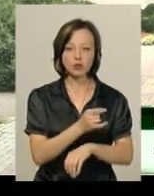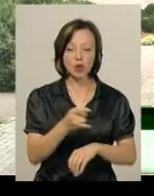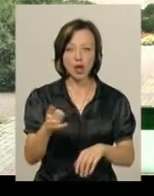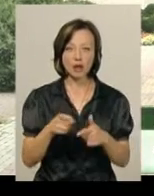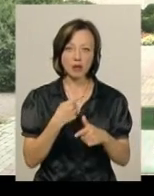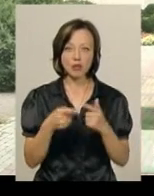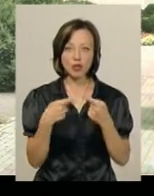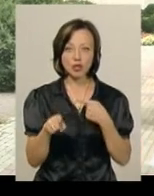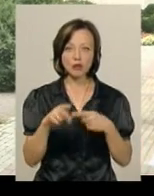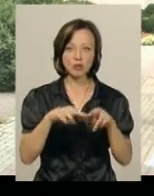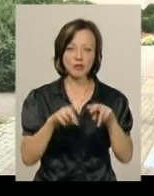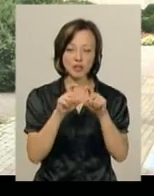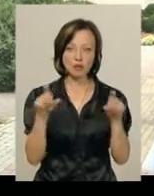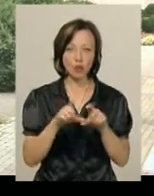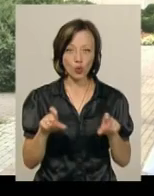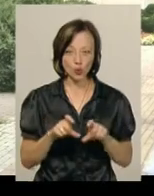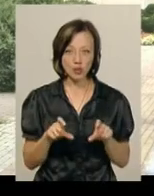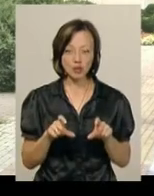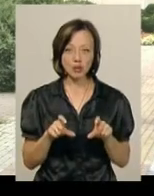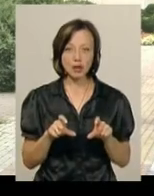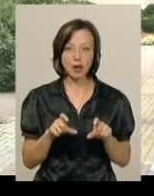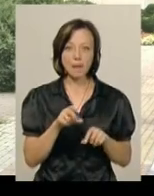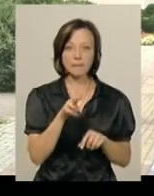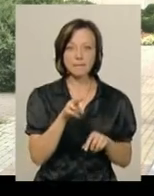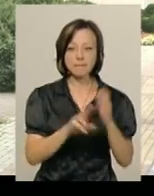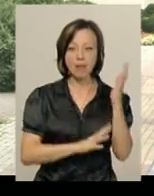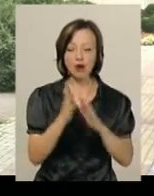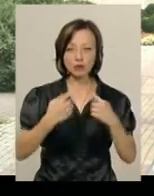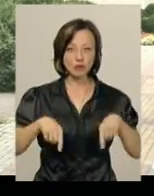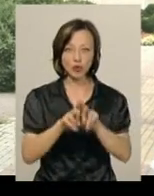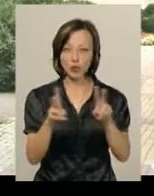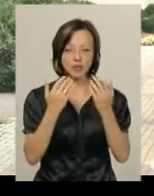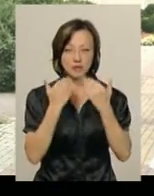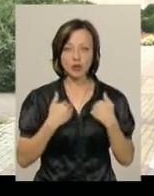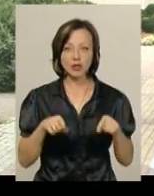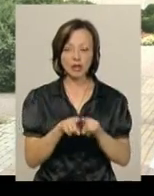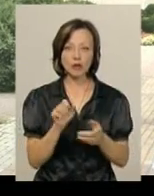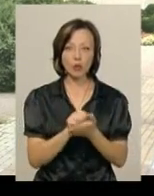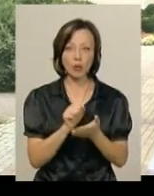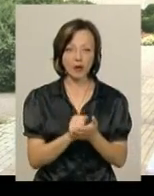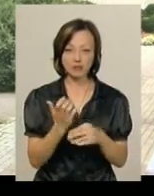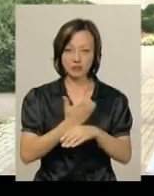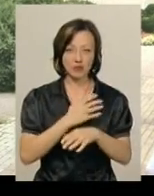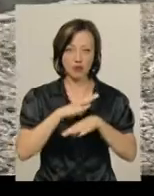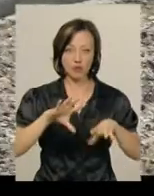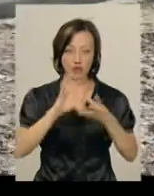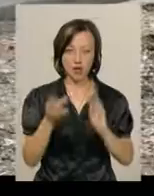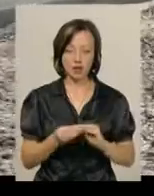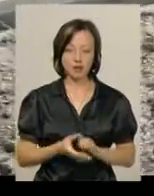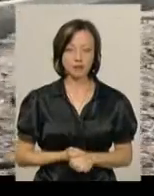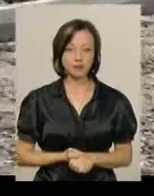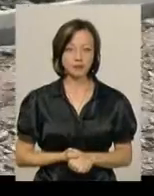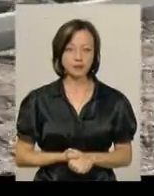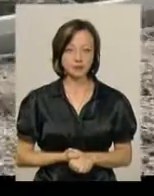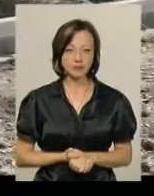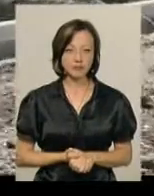інших будівель та споруд в парковій зоні ніхто не звертався. У нас таких документів не надходили взагалі. Тетяна